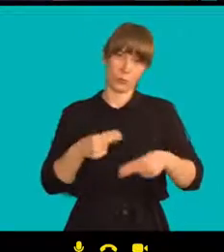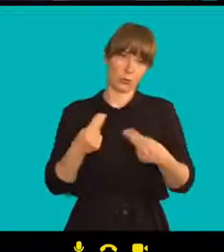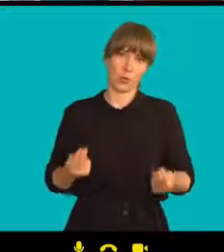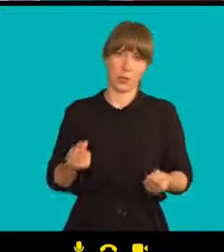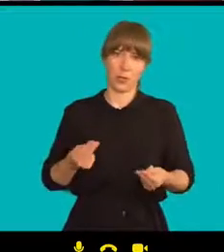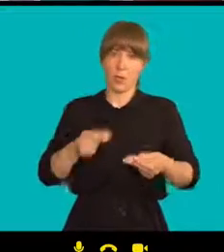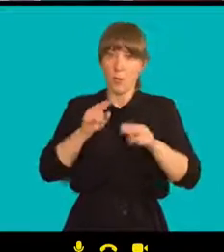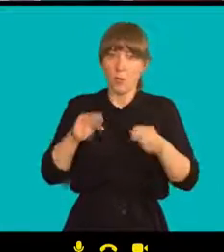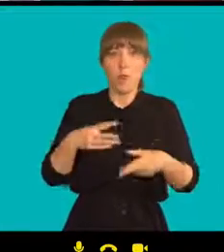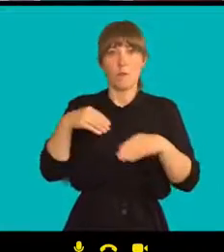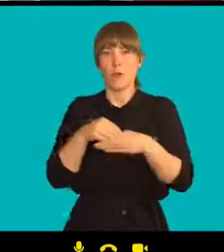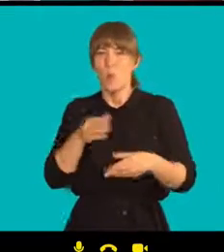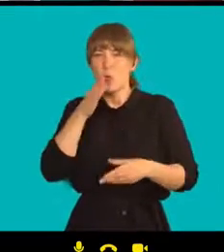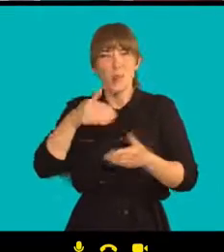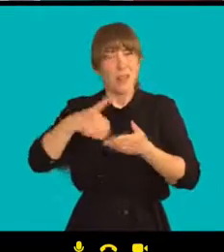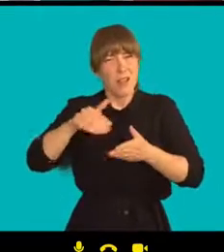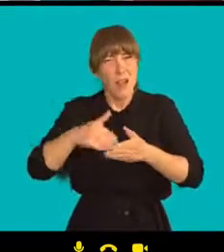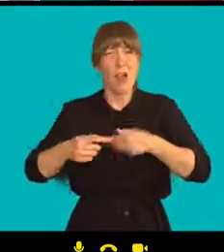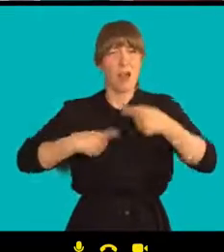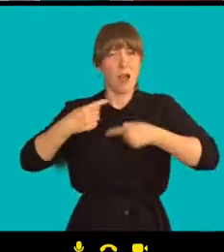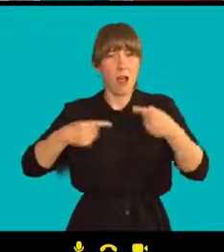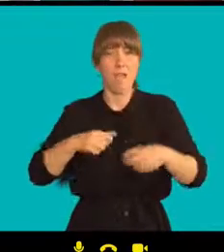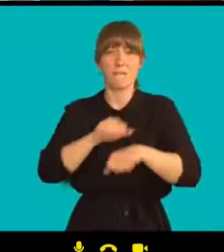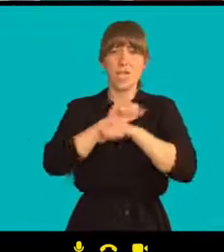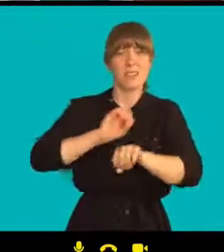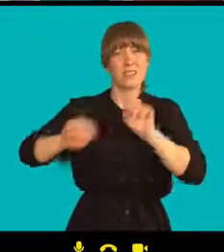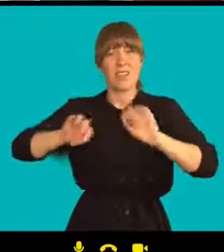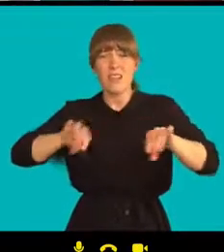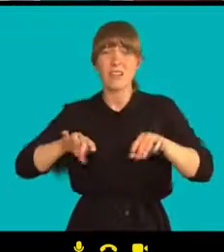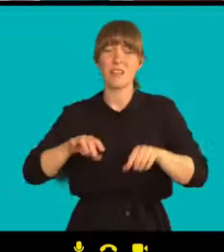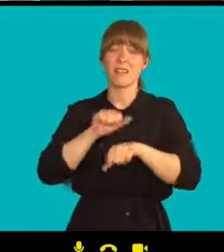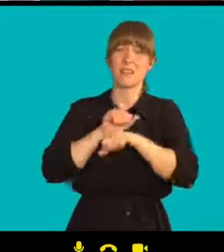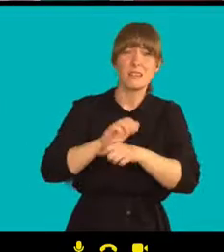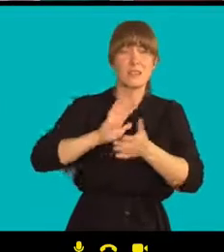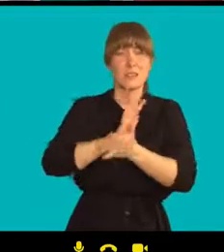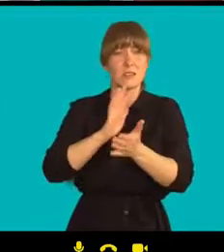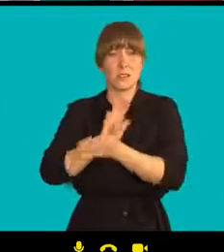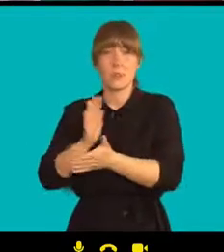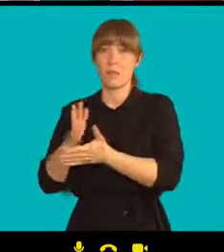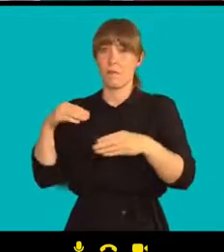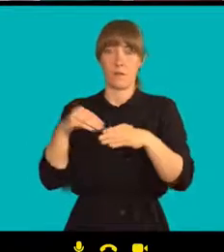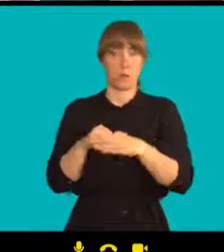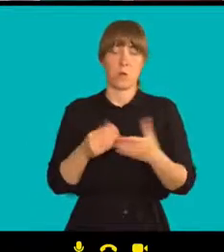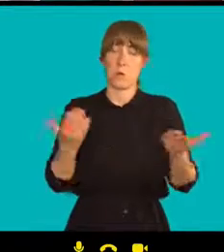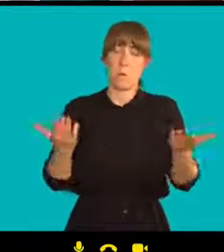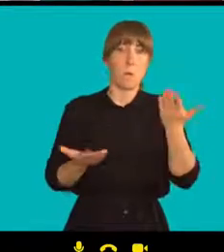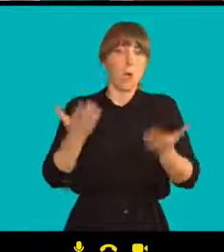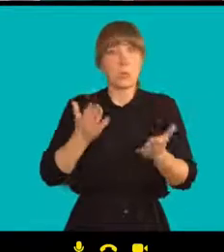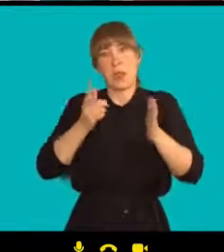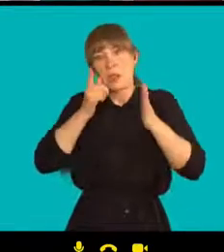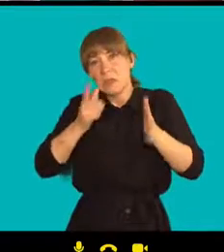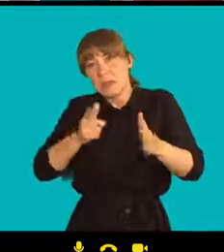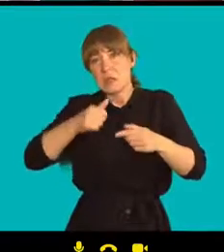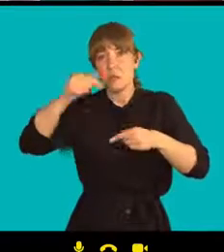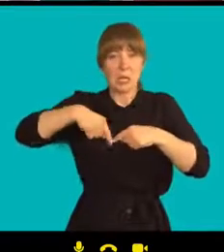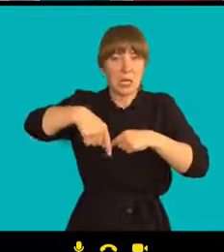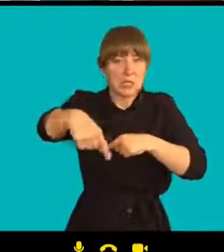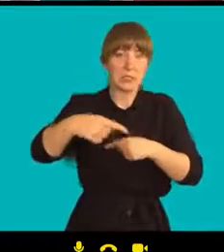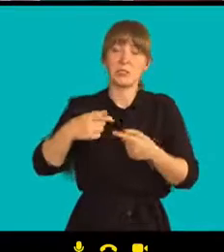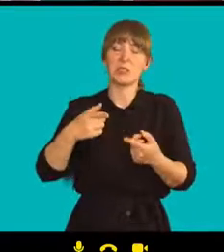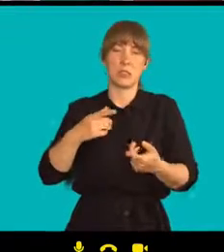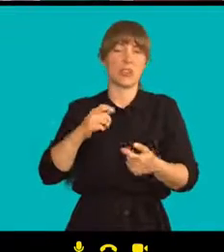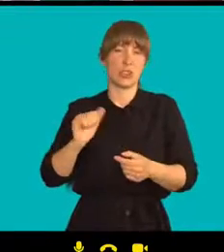Potlačováním jednotlivců lidí si možná vydobějete prostor na týdny, měsíce, ale ne na věky.